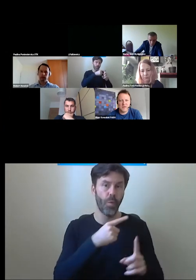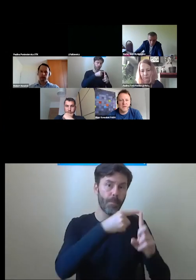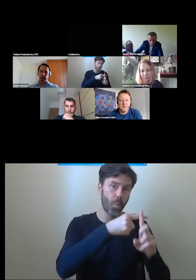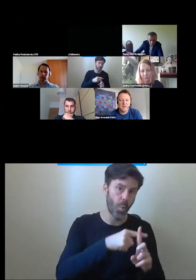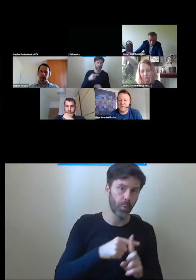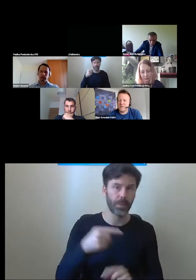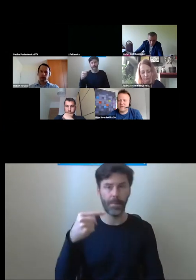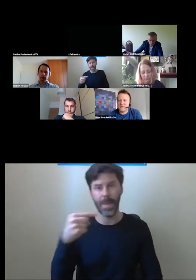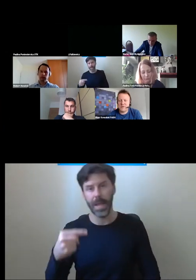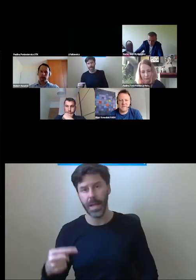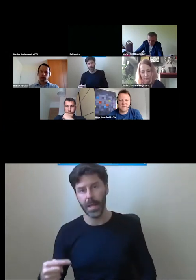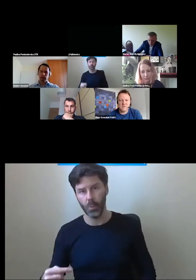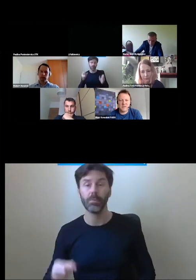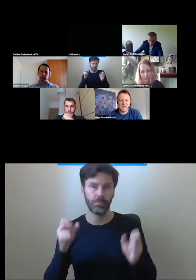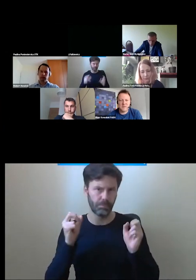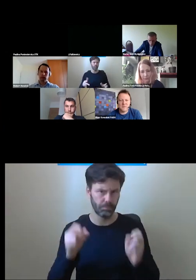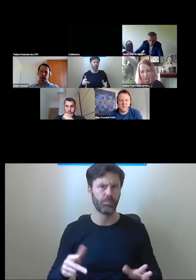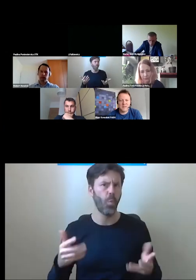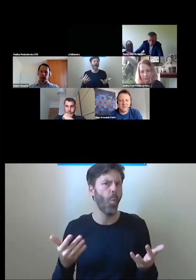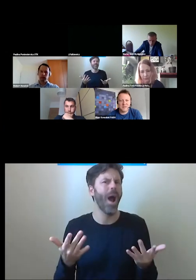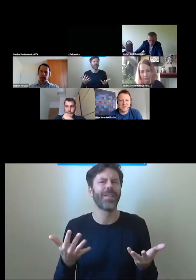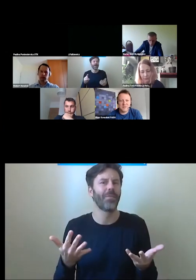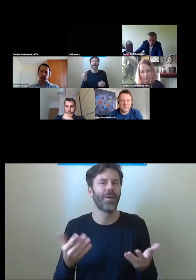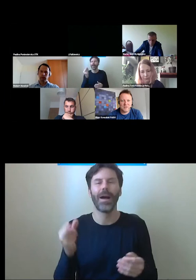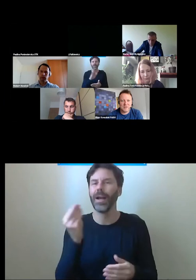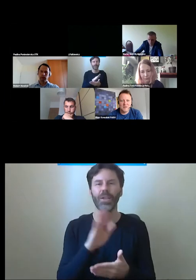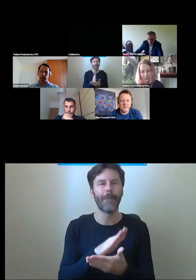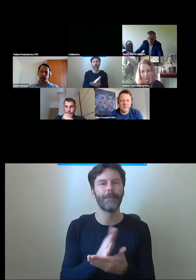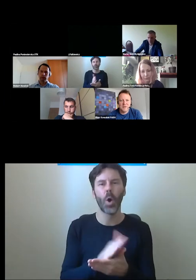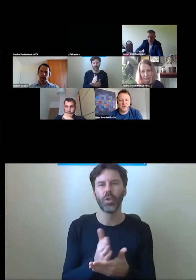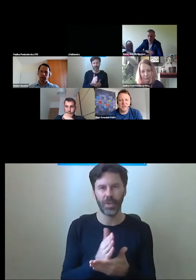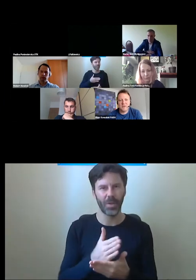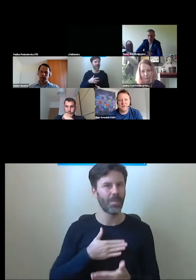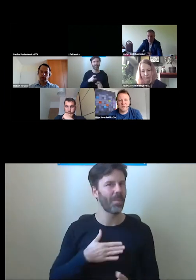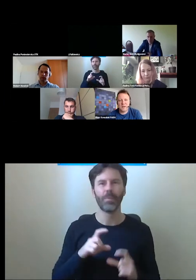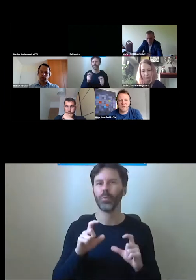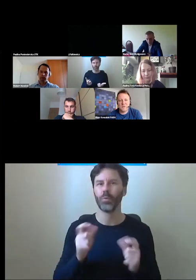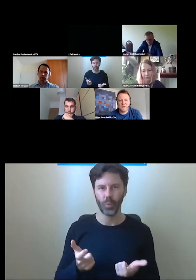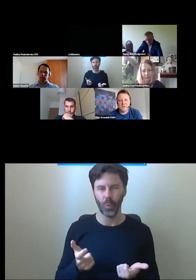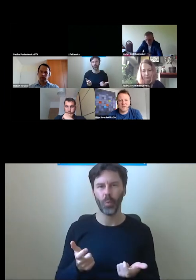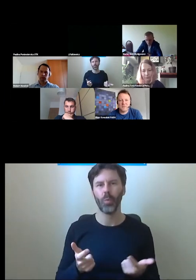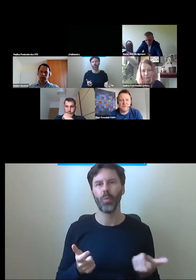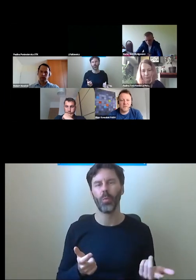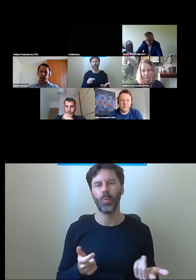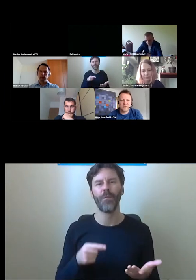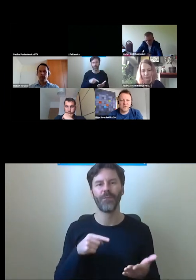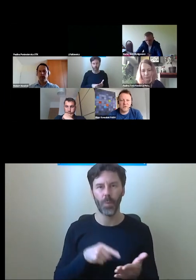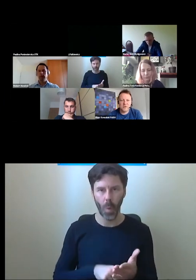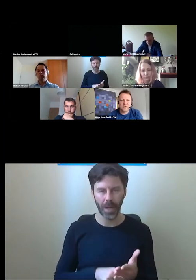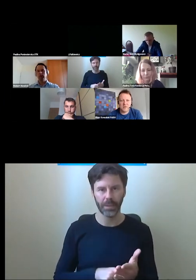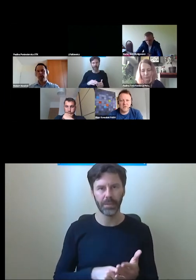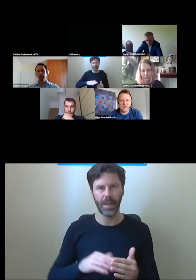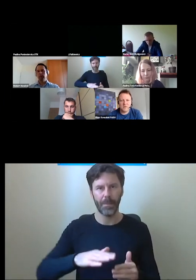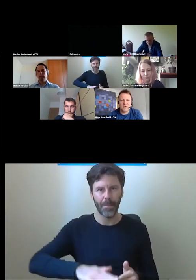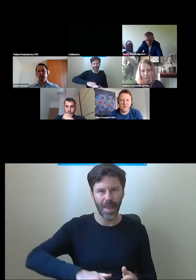Mamy jeszcze rozwiązanie pośrednie, czyli mamy jeszcze różnego rodzaju właśnie te platformy